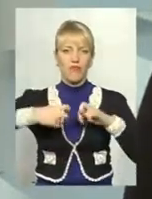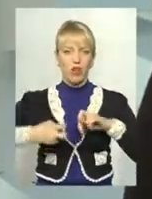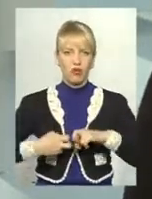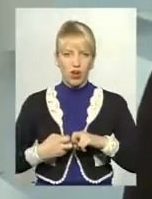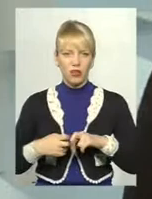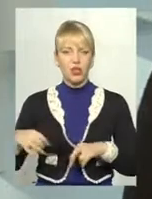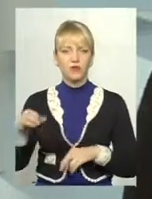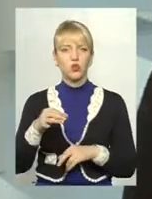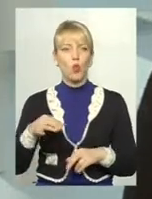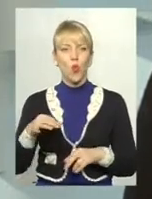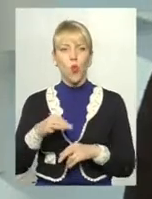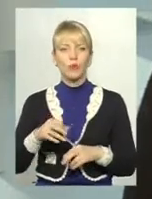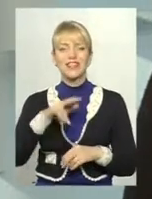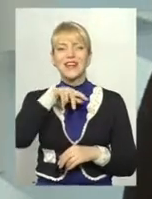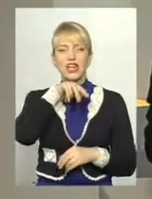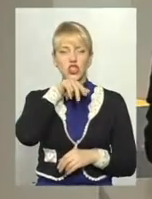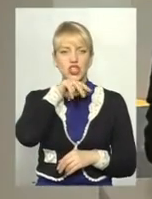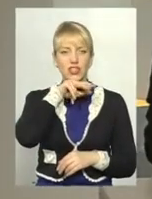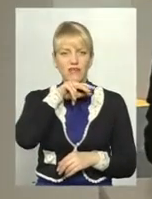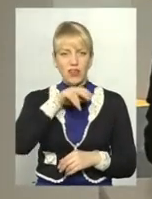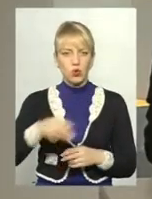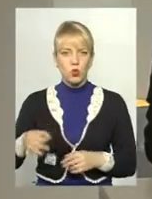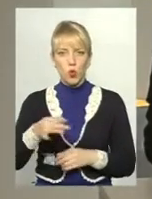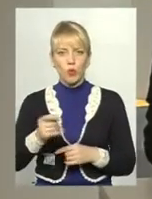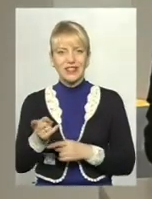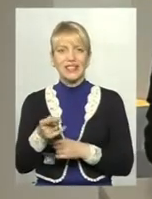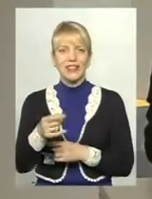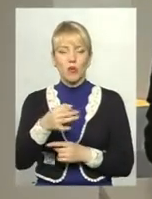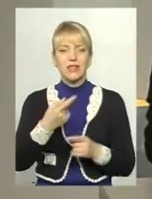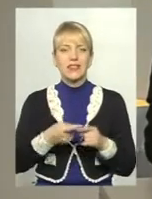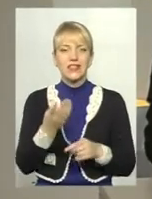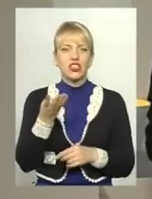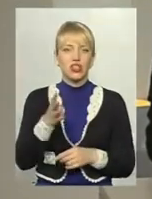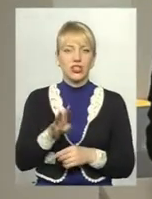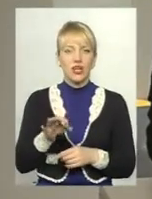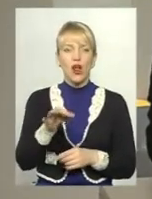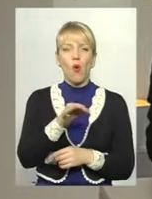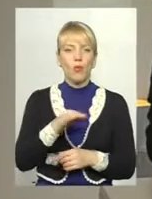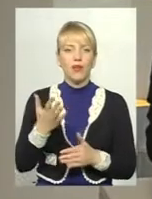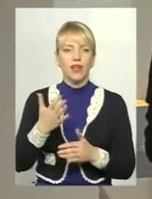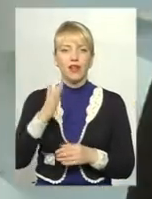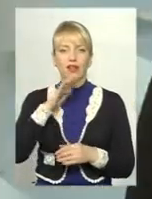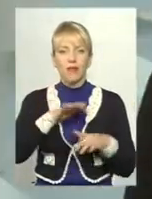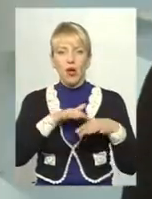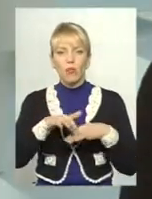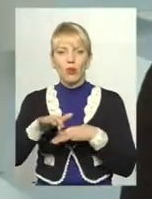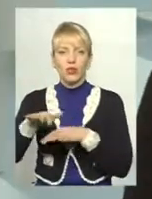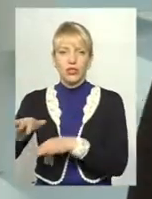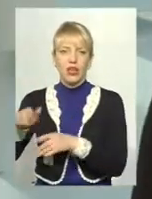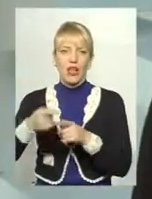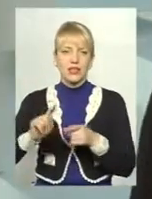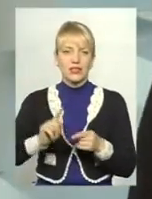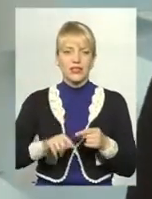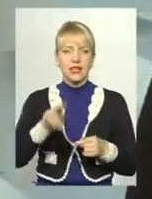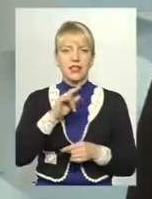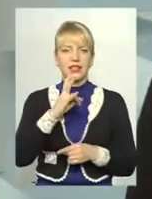Чернівецьку і Тернопільську. Це чотири області, якими протікає Дністер. Тобто це той потенціал, який ми можемо